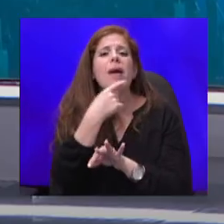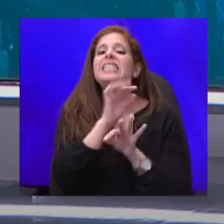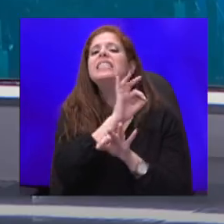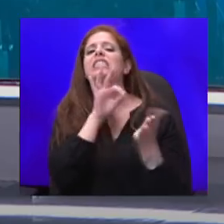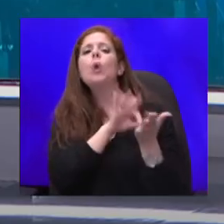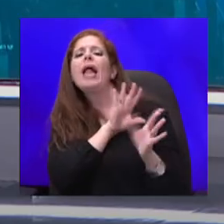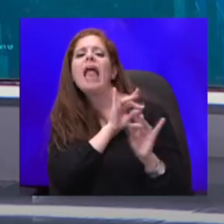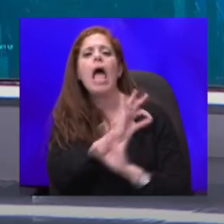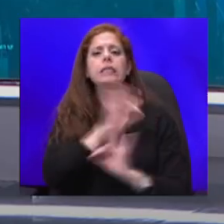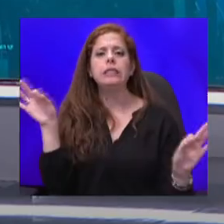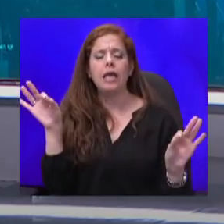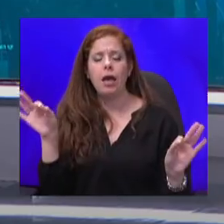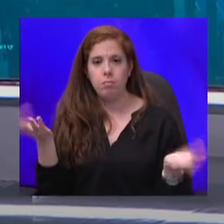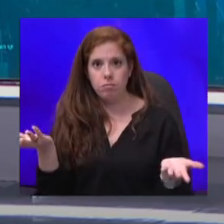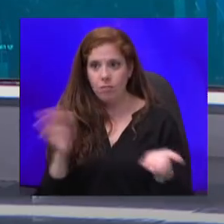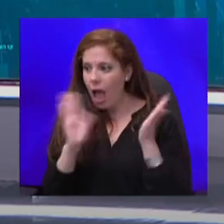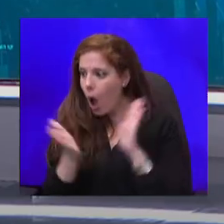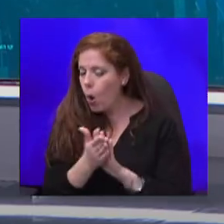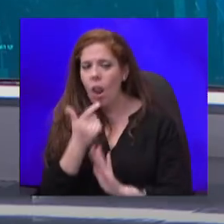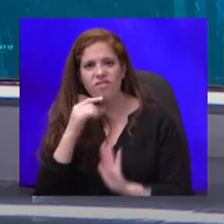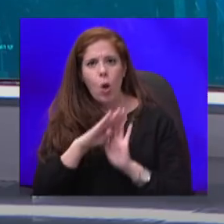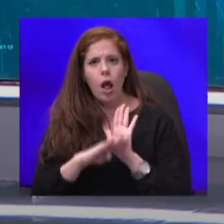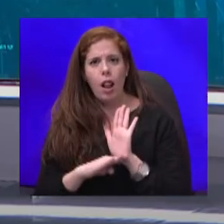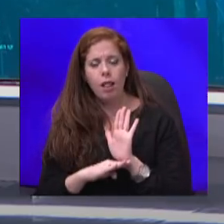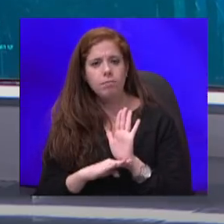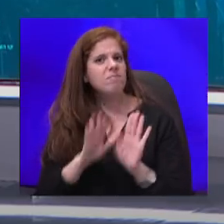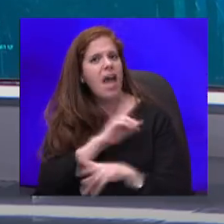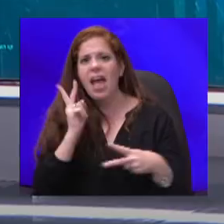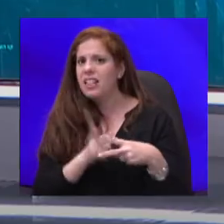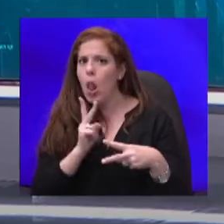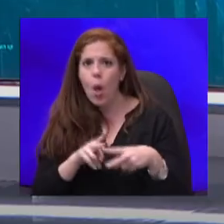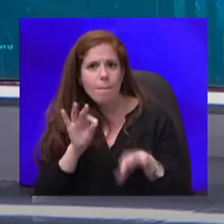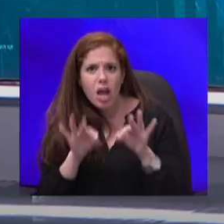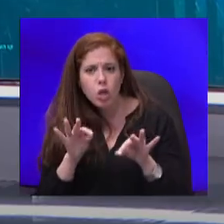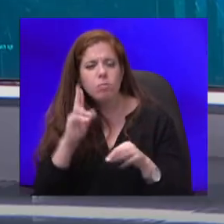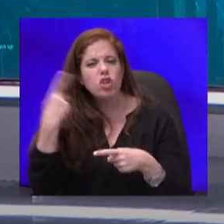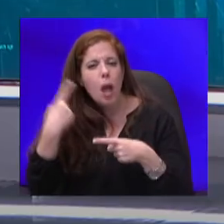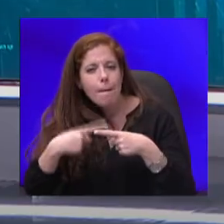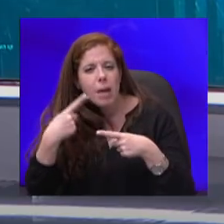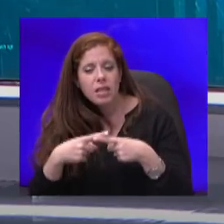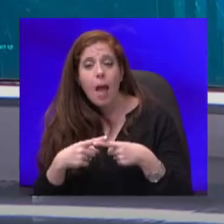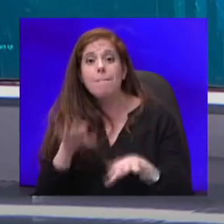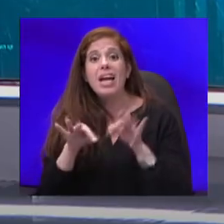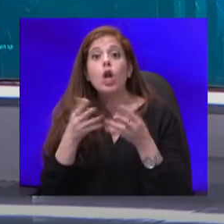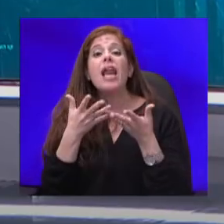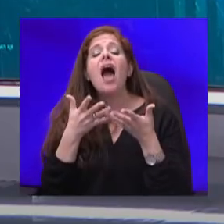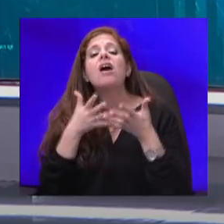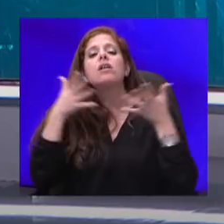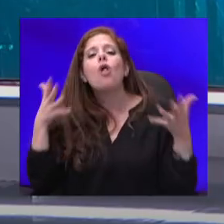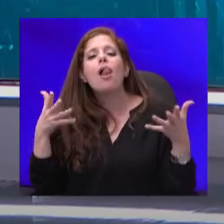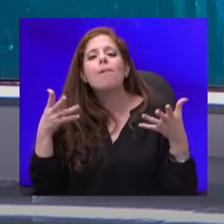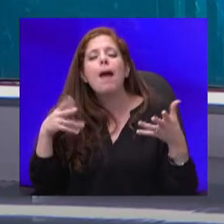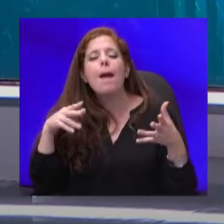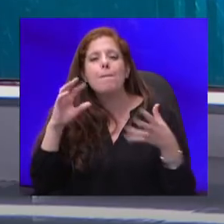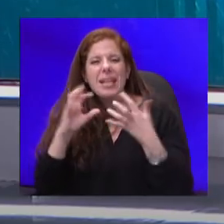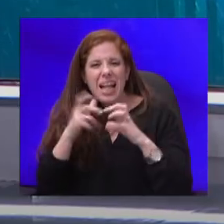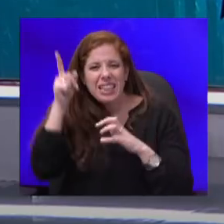אתם עושים על פי כל הכללים. אין תחלואה בקניונים, יש הקפדה. בקניון הגדול בפתח תיקפר, ששם פרופסור גרוטו עשה איתי